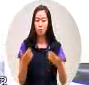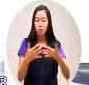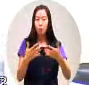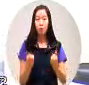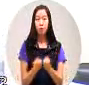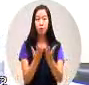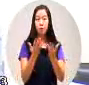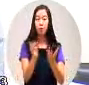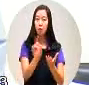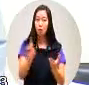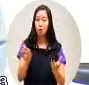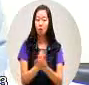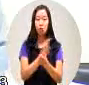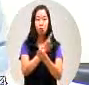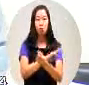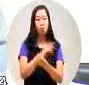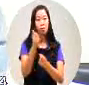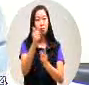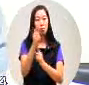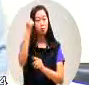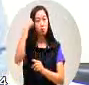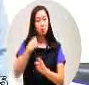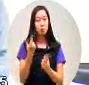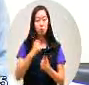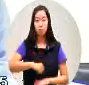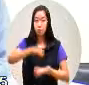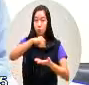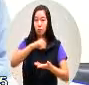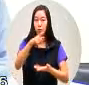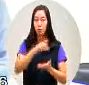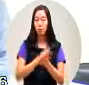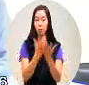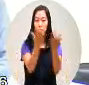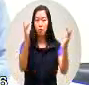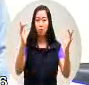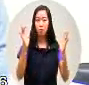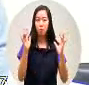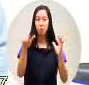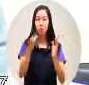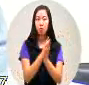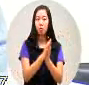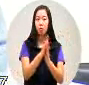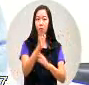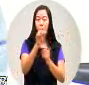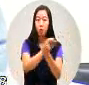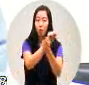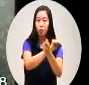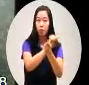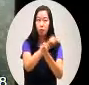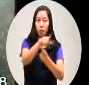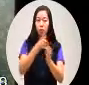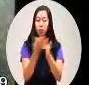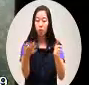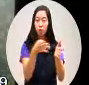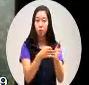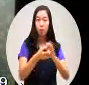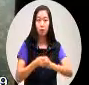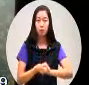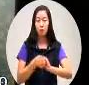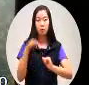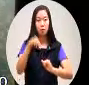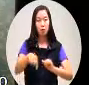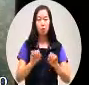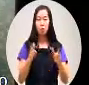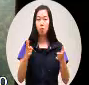来了林务保医院早上也提到了森林地墓的边定这个